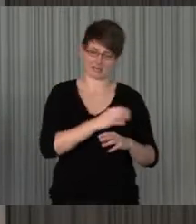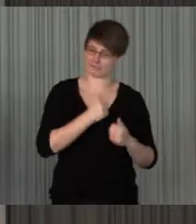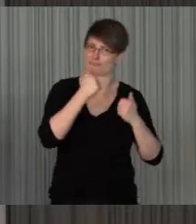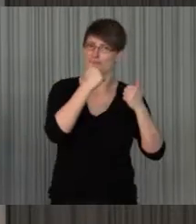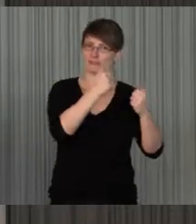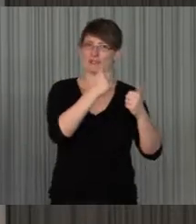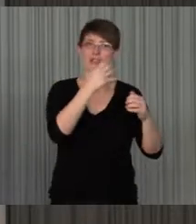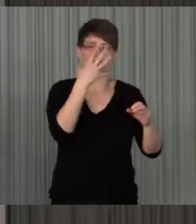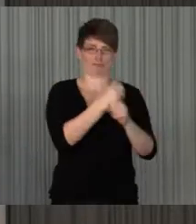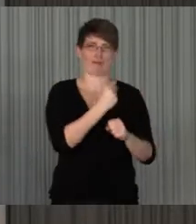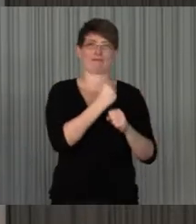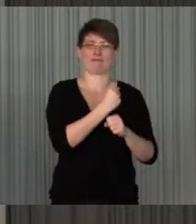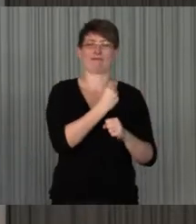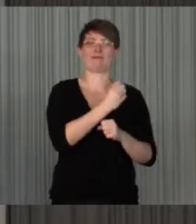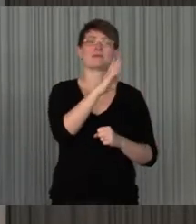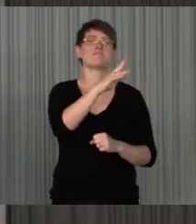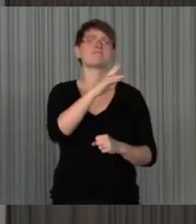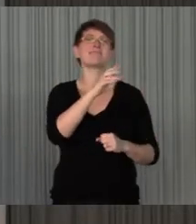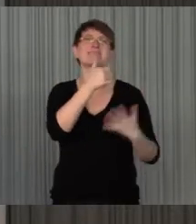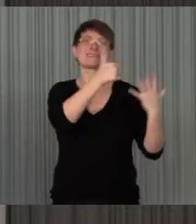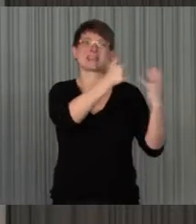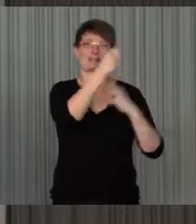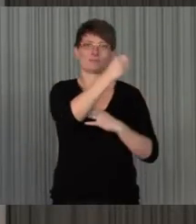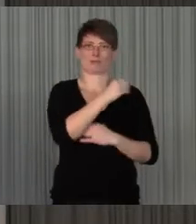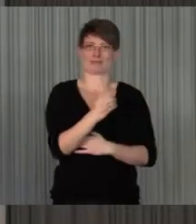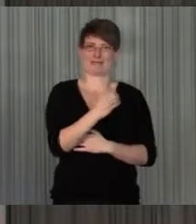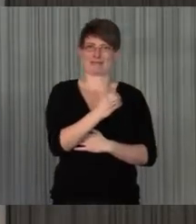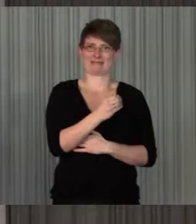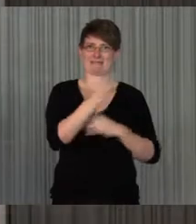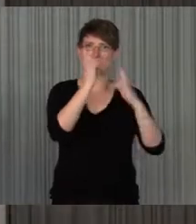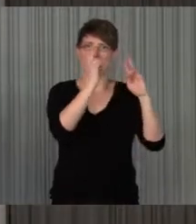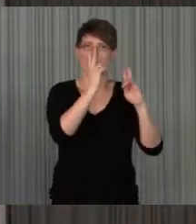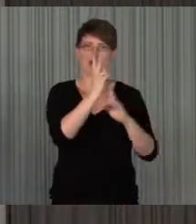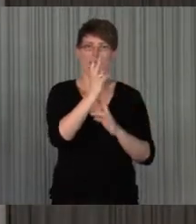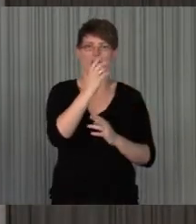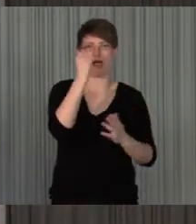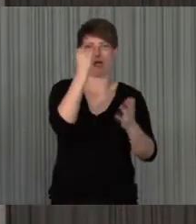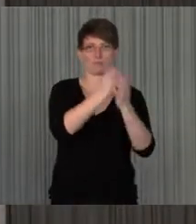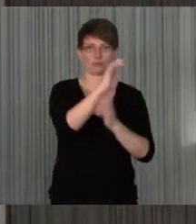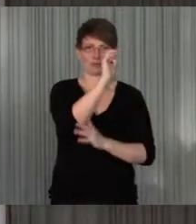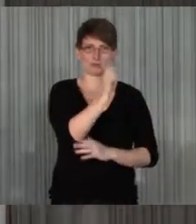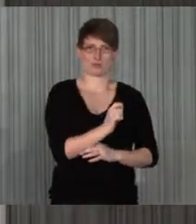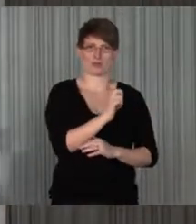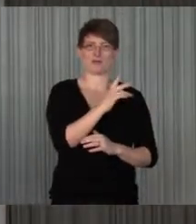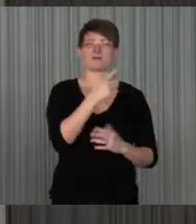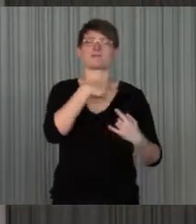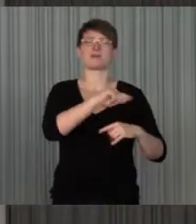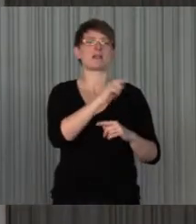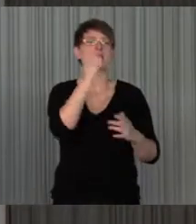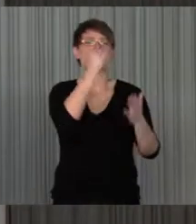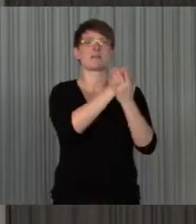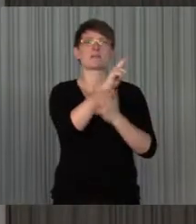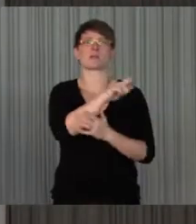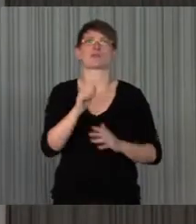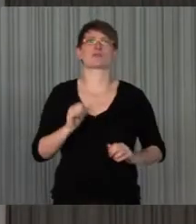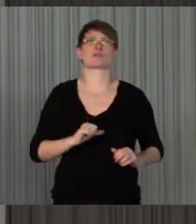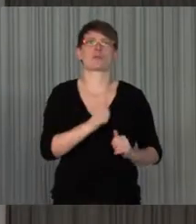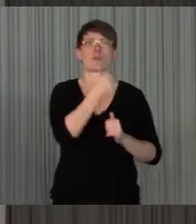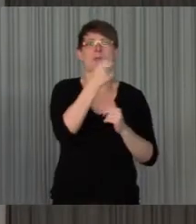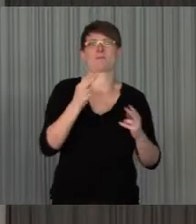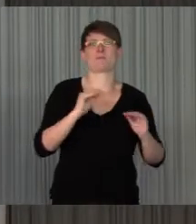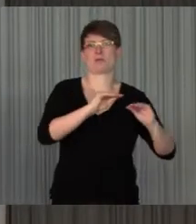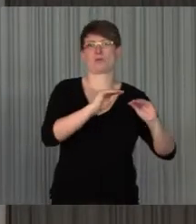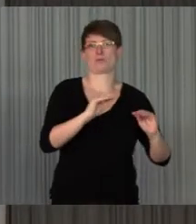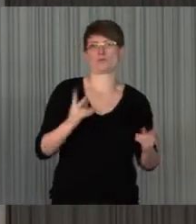Lehramtsstudierende, die also Lehrämter für sonderpädagogische Förderung studieren, und ungefähr 40